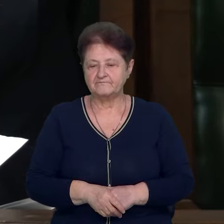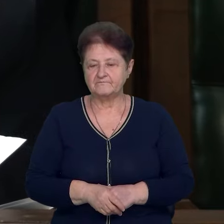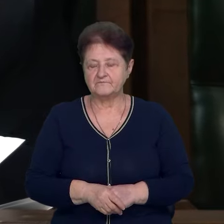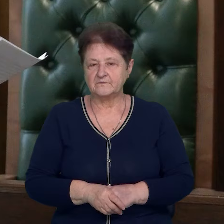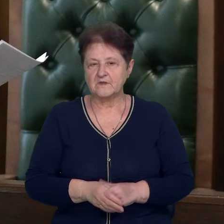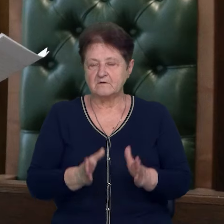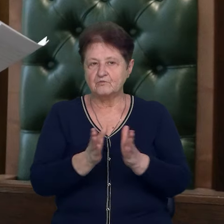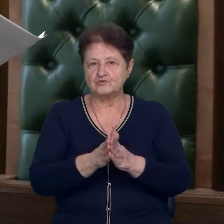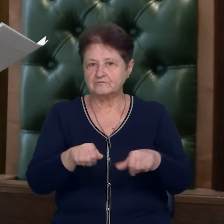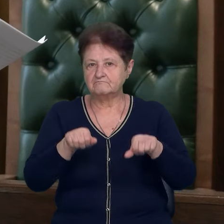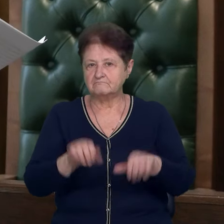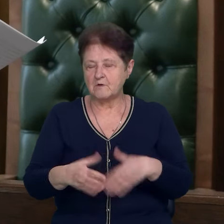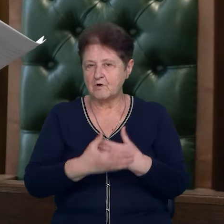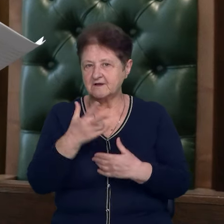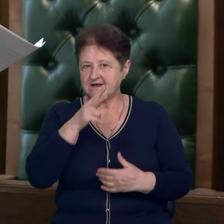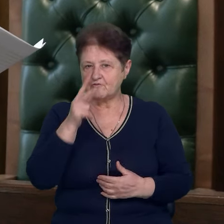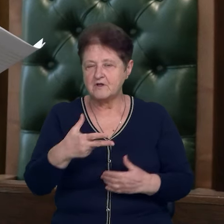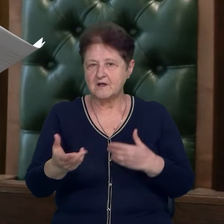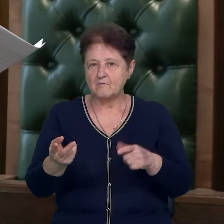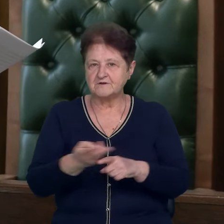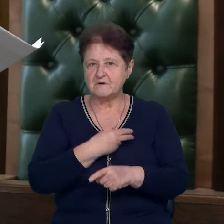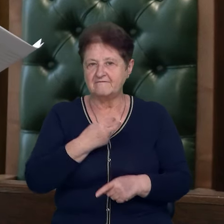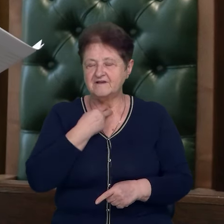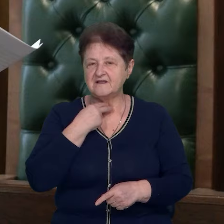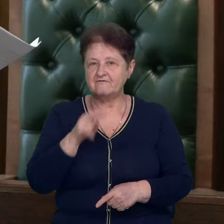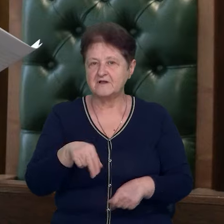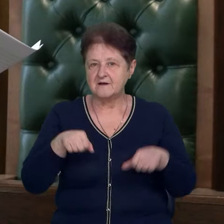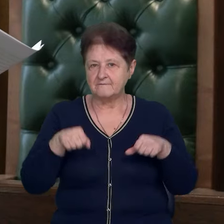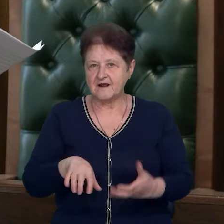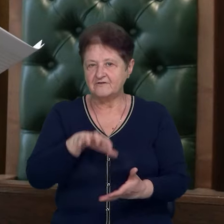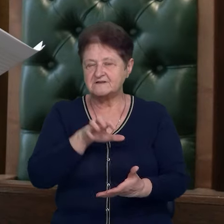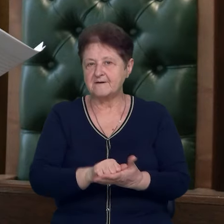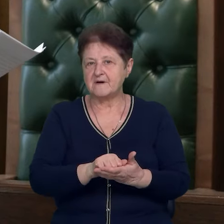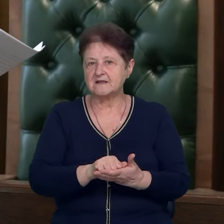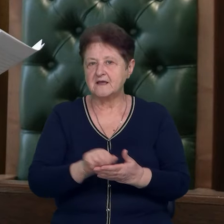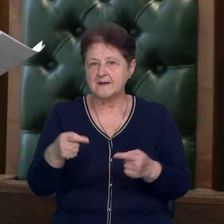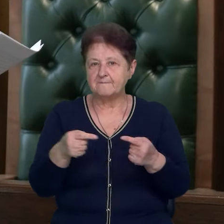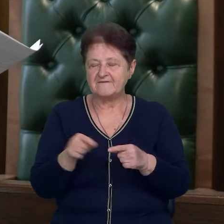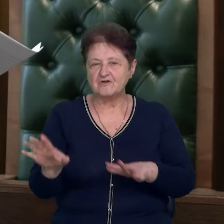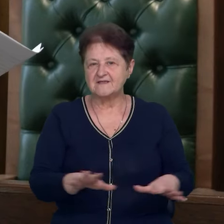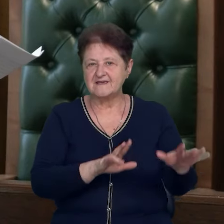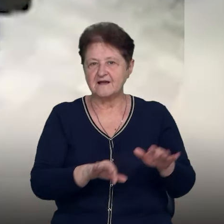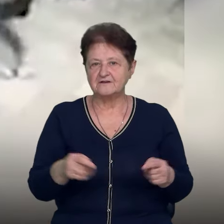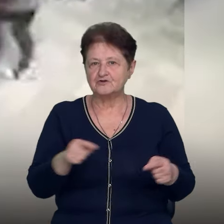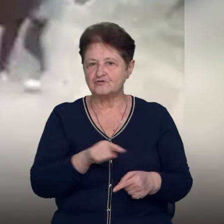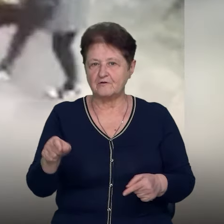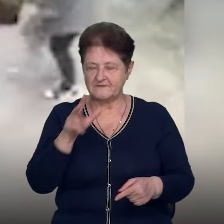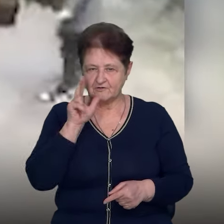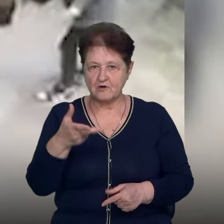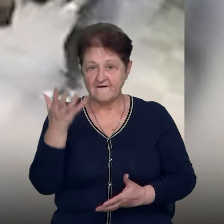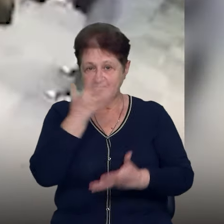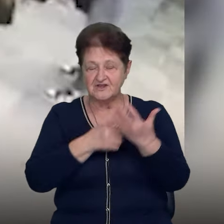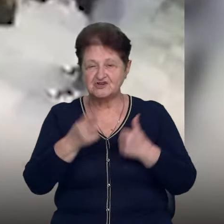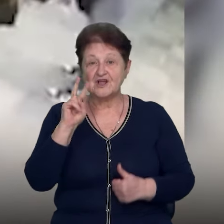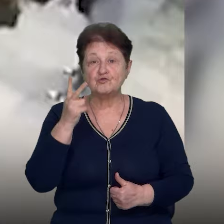перезначеному покаранню у виді трьох років позбавлення волі з позбавлення права обіймати посади чи займатися певною діяльністю сроком на три роки. Нагадаємо,